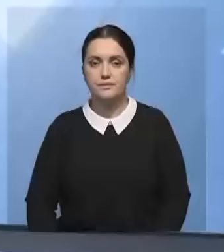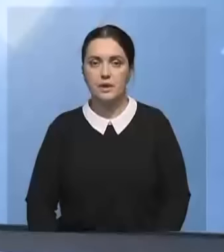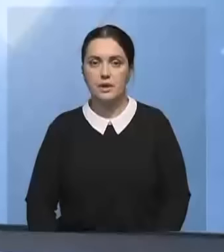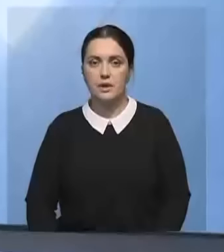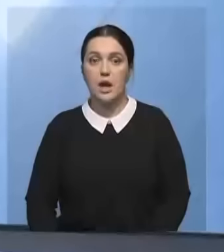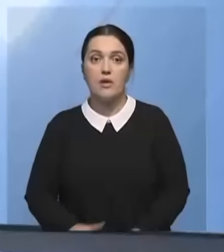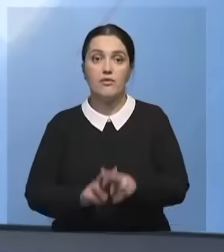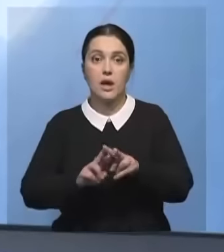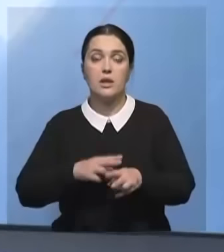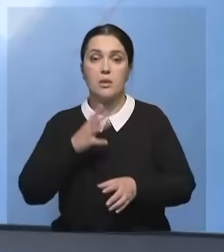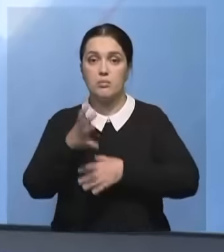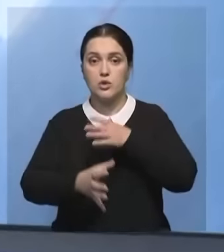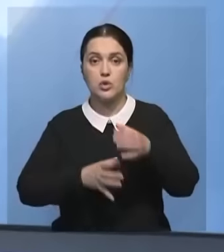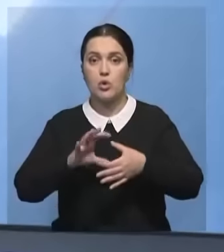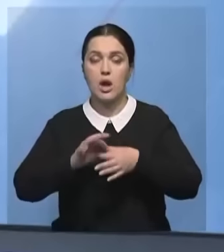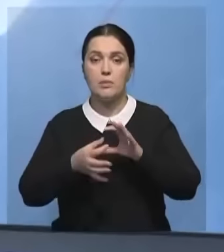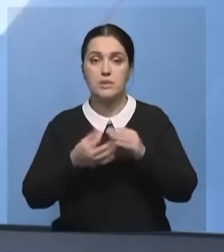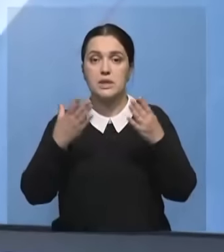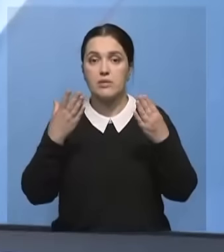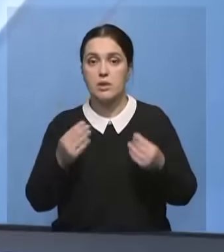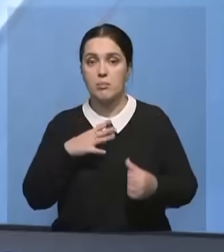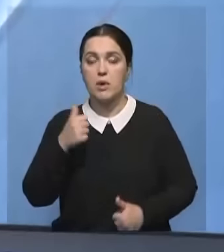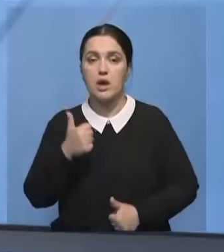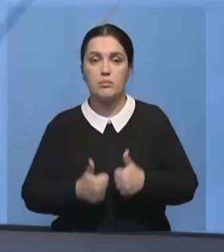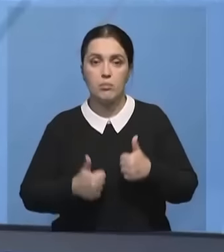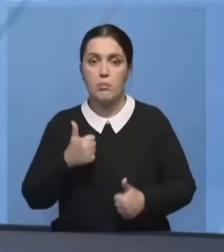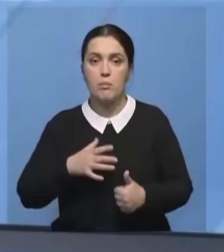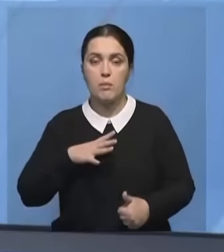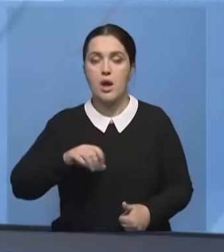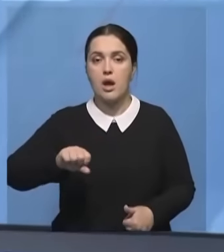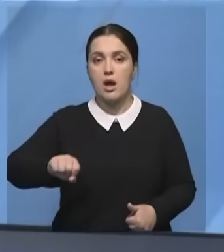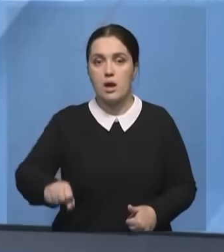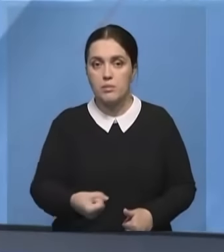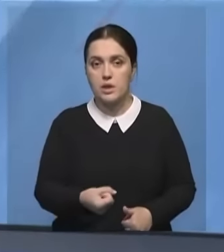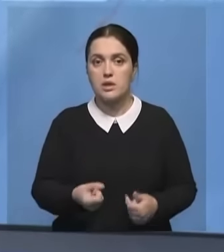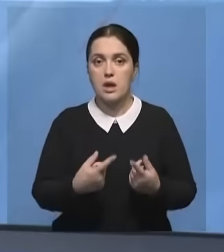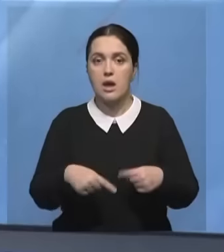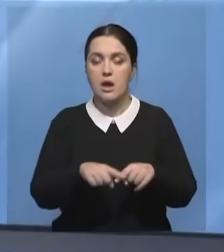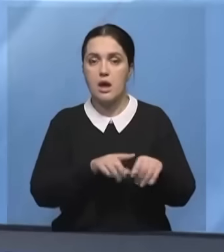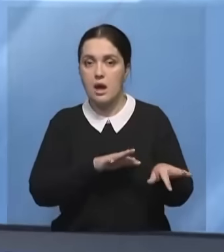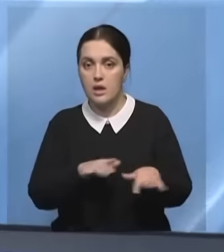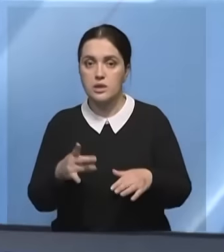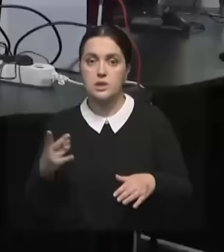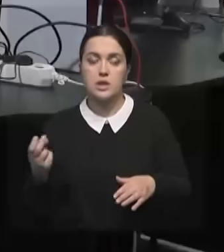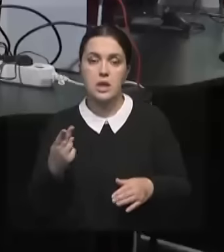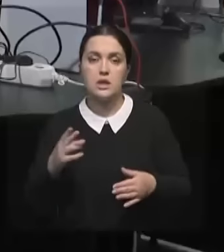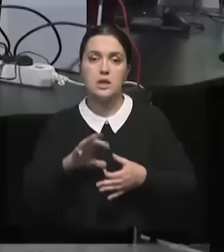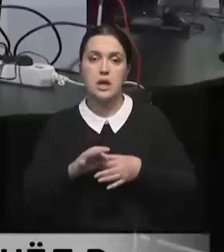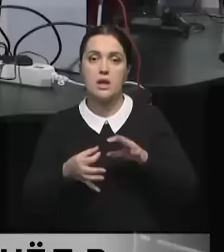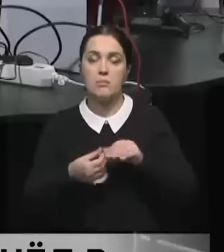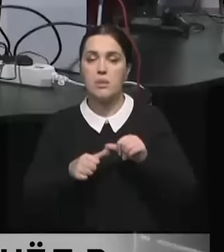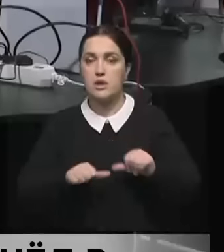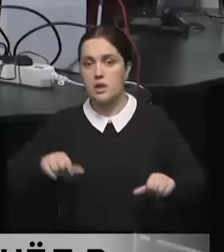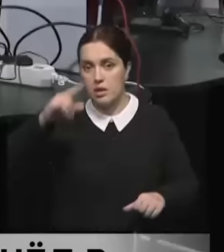В столице в канун Международного Олимпийского дня прошел турнир по интерактивному хоккею, организованным